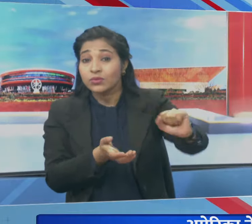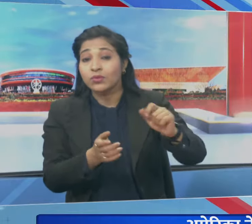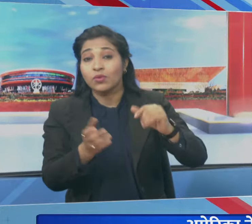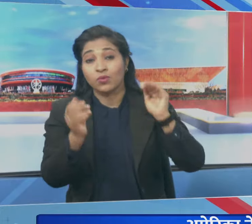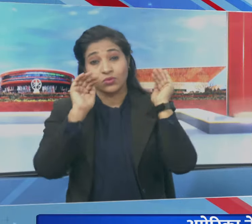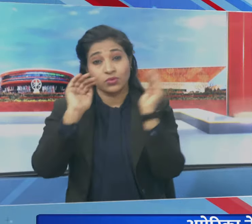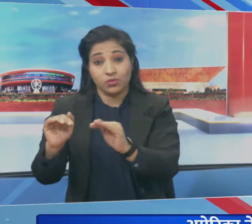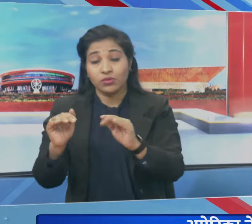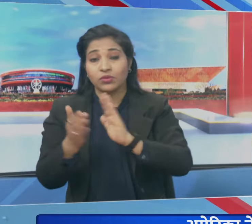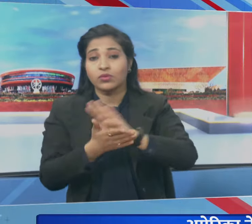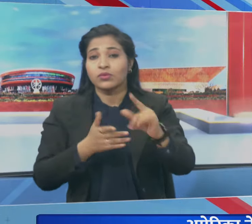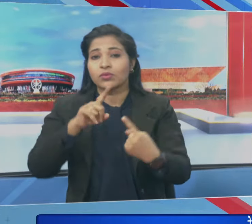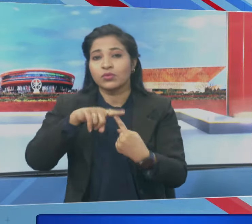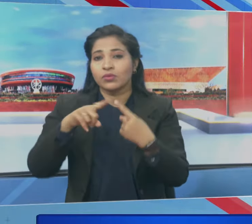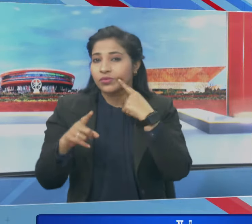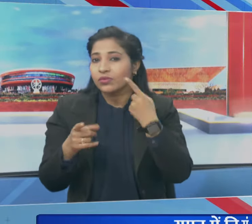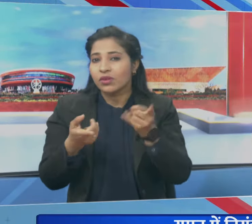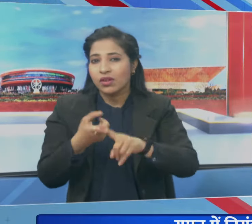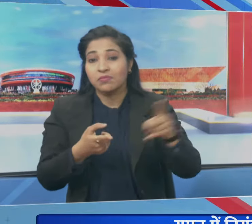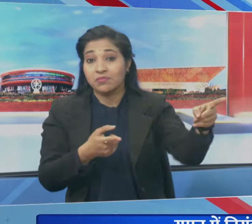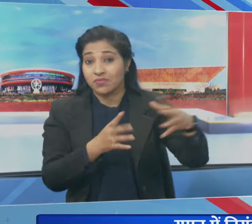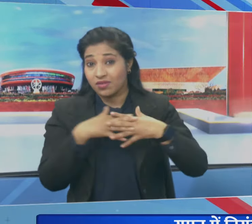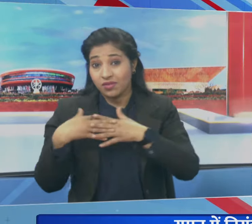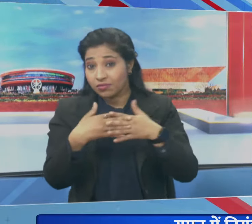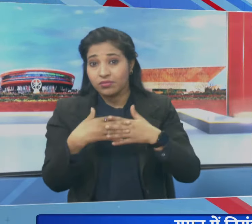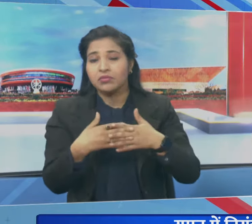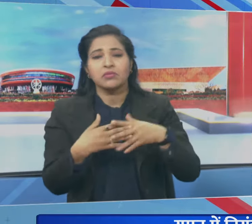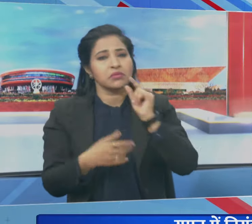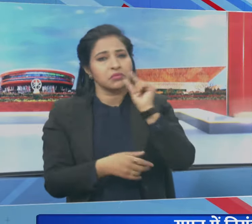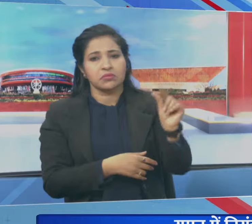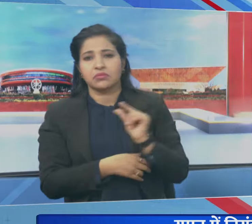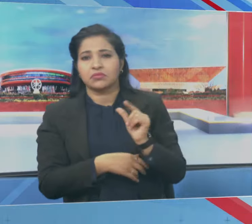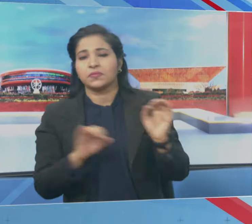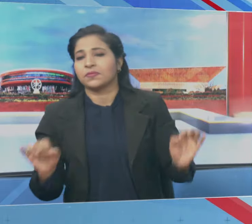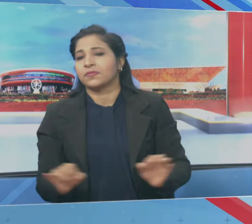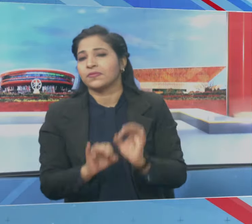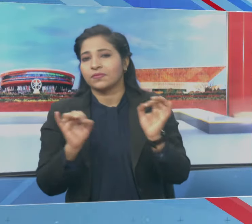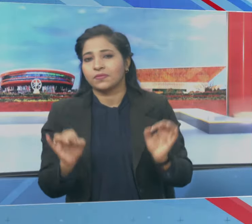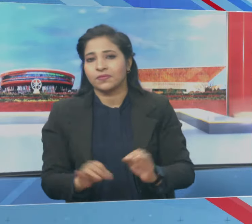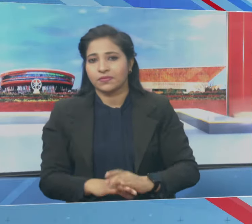सम्हूं की ओर से अमेरिकी कारवाई पर अभी तक कोई टिपड़ी नहीं आई है